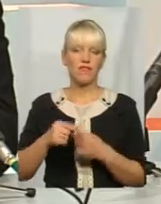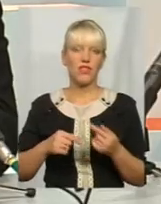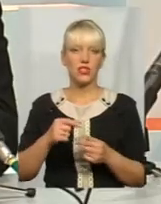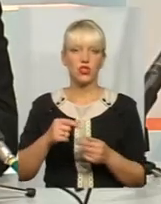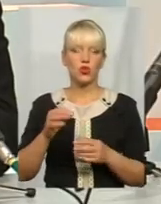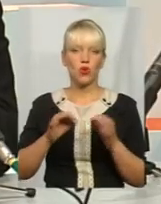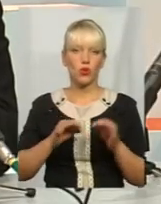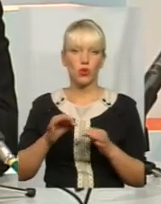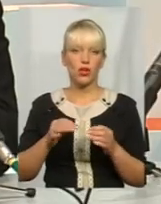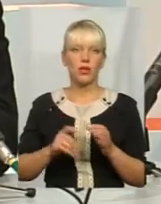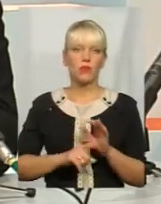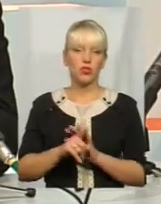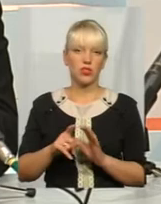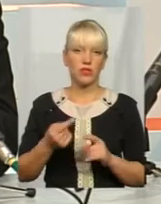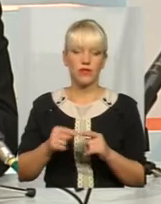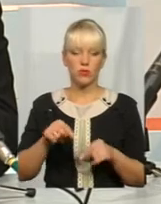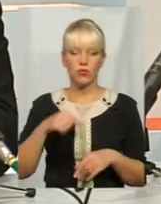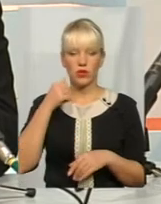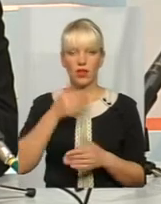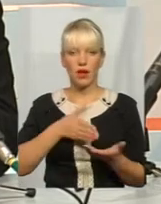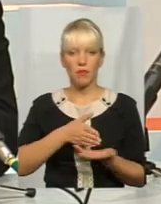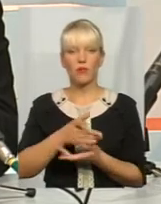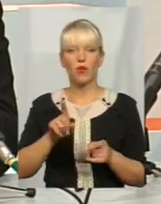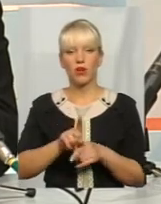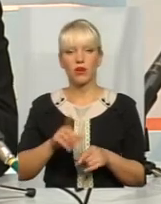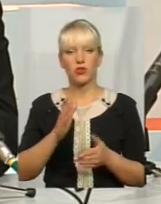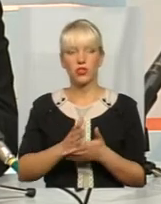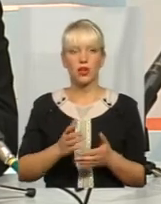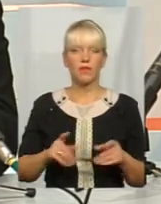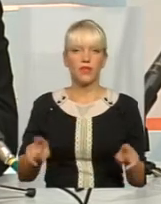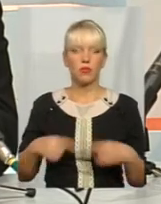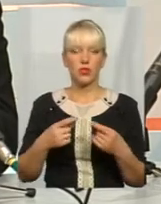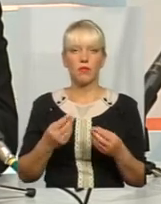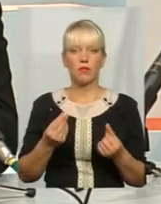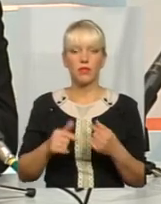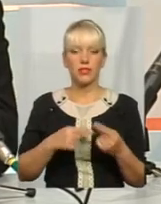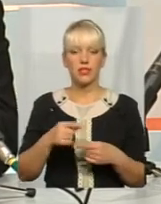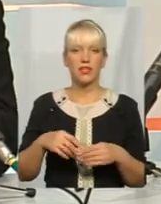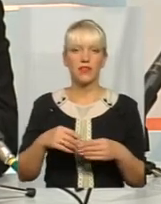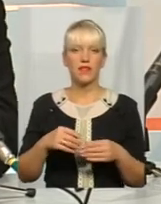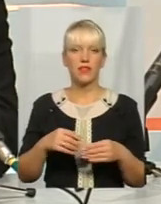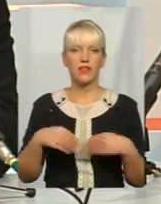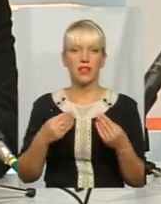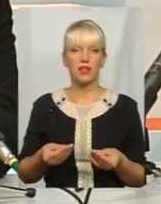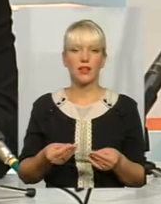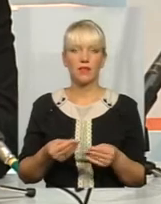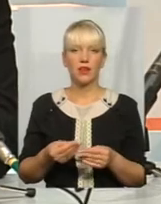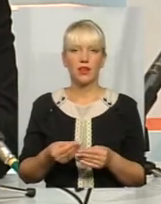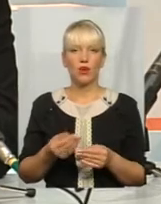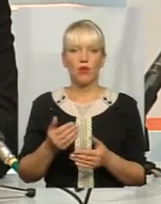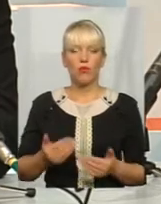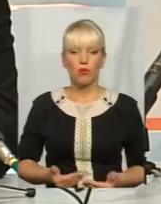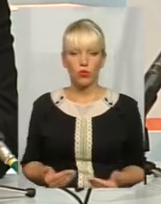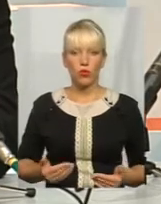робочих місць в цьому напрямку. Але є і започаткування бізнесу в напрямку надання побутових послуг, це і